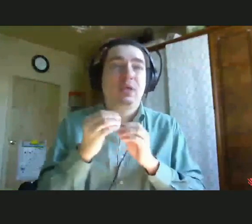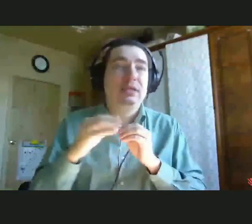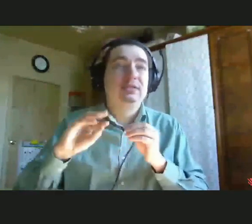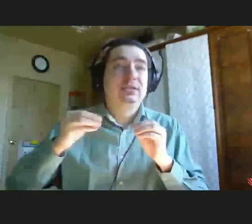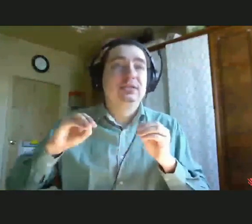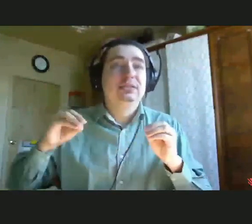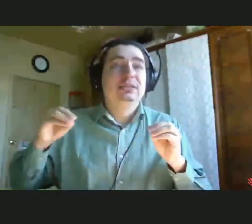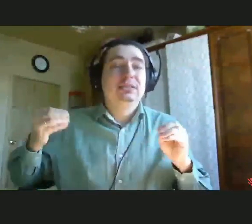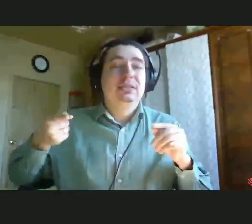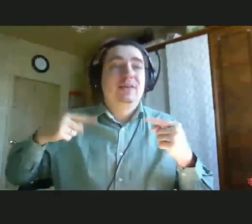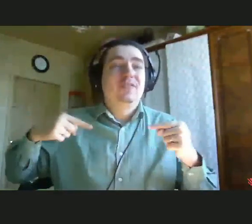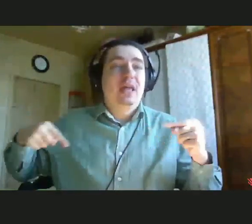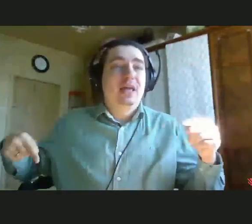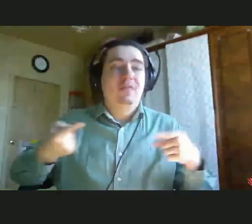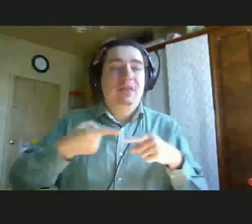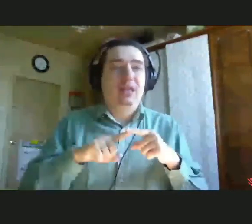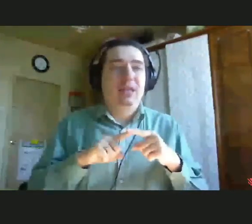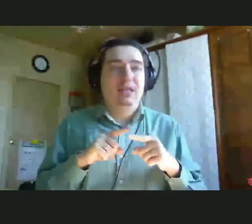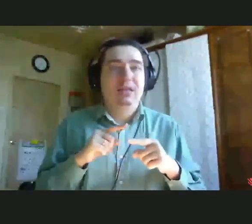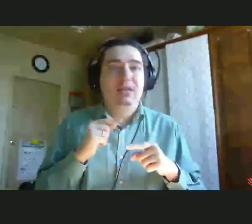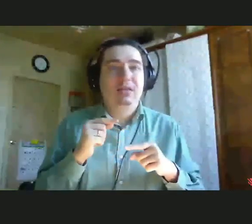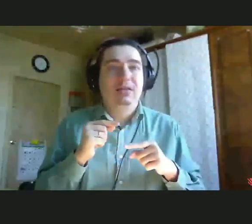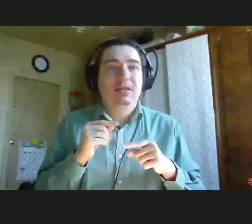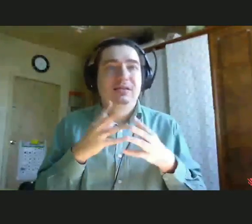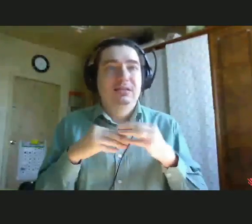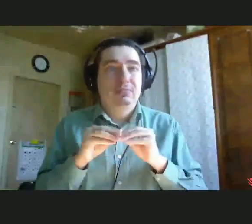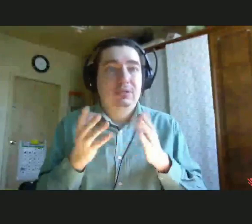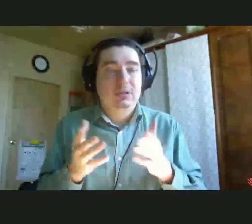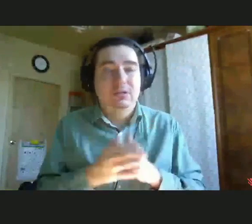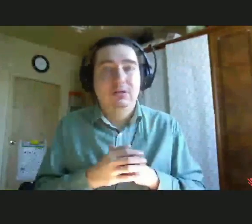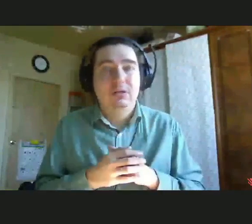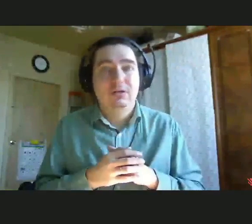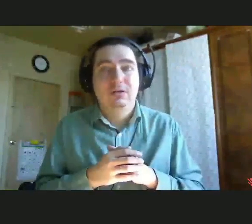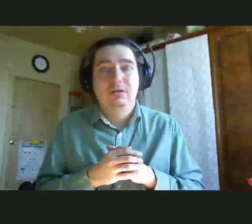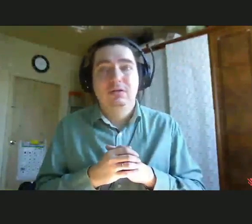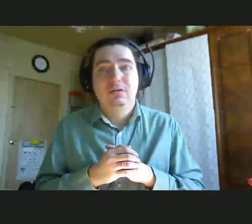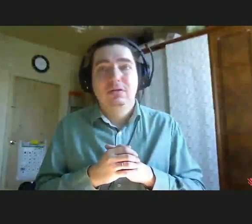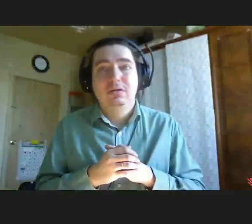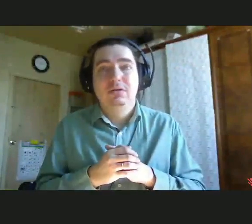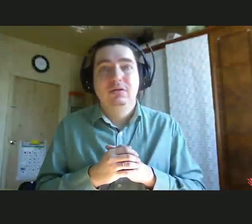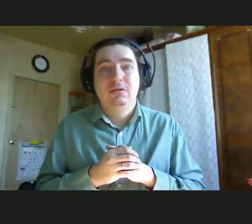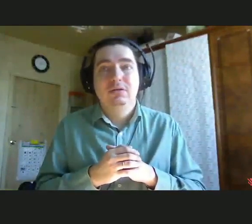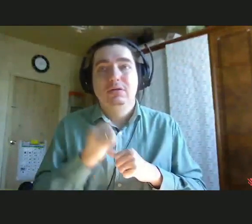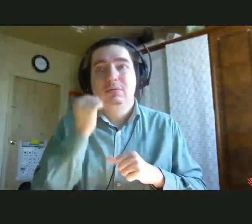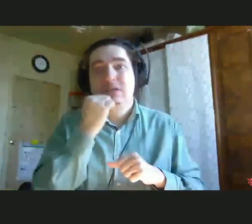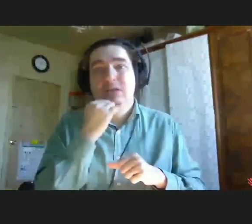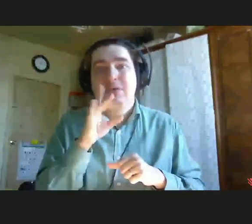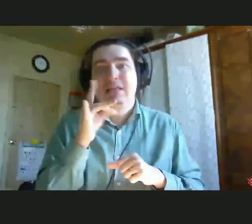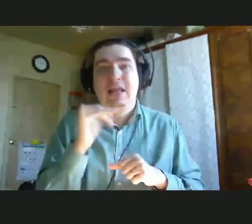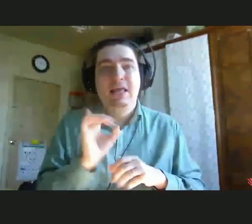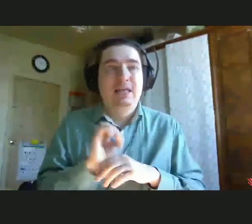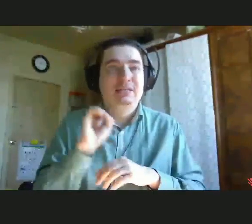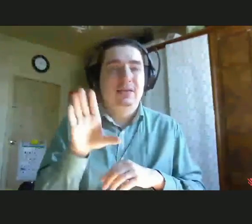вытягивать и постепенно вытягивают и психоэмоциональное состояние семьи. Валентина, вам спасибо. Вот Сергей скинул ссылку